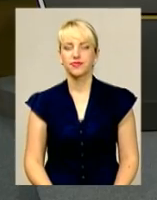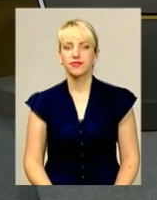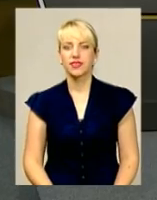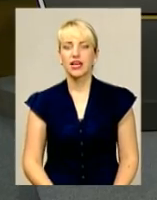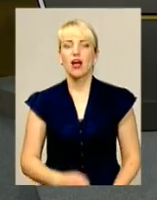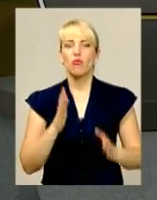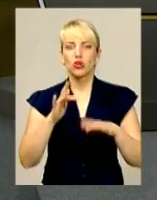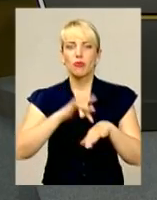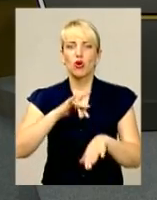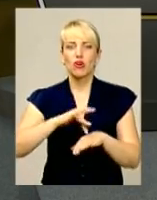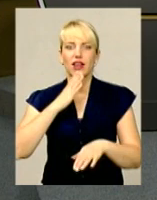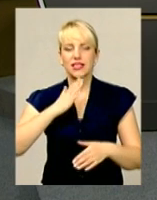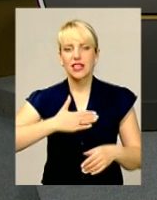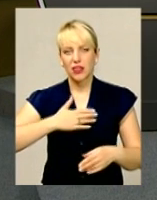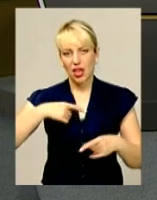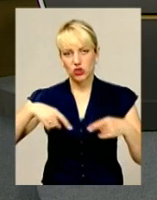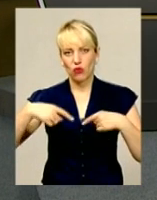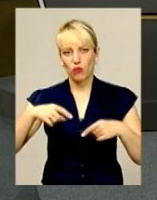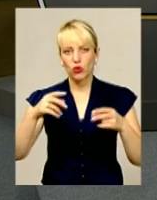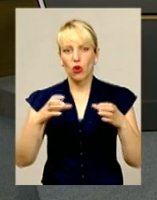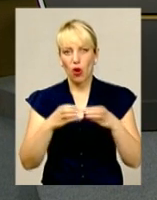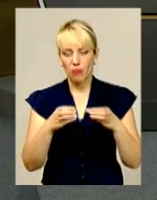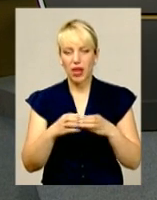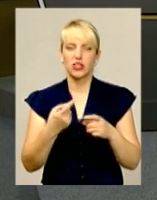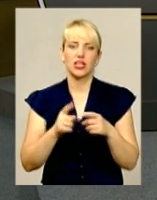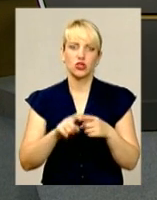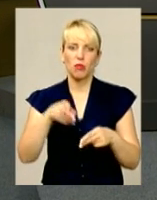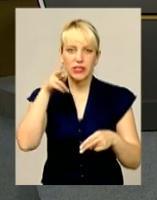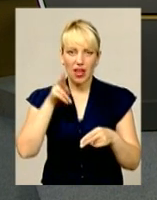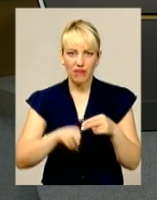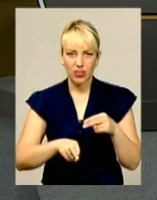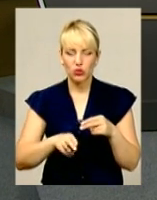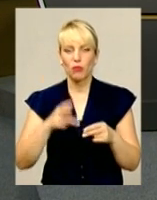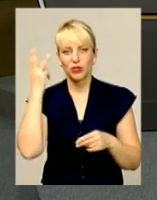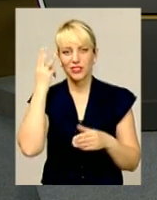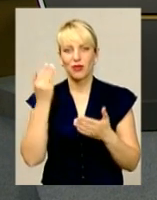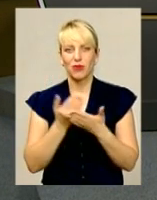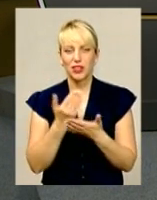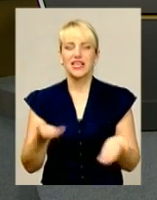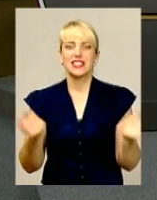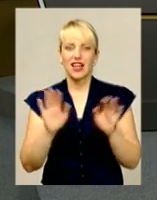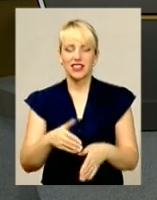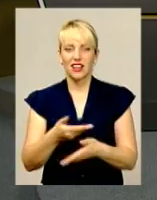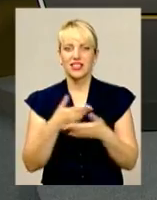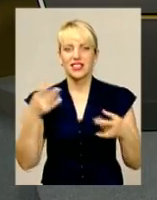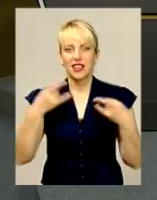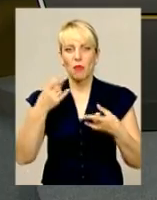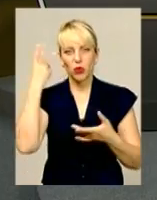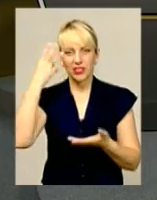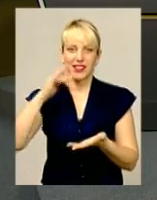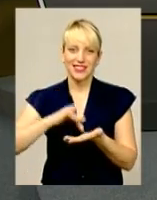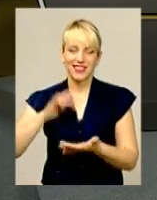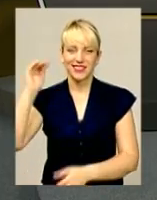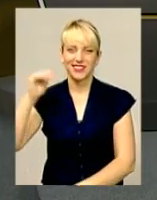Будемо оболівати за хмельницьку команду. А на цьому ми завершуємо подільську панораму. Залишайте з нами на телеканалі